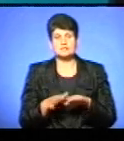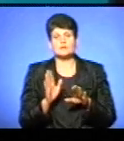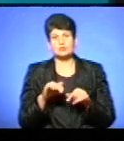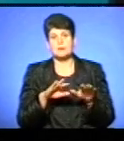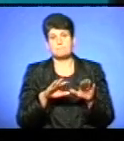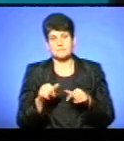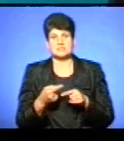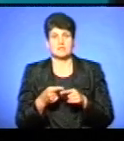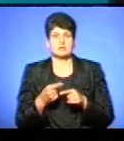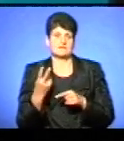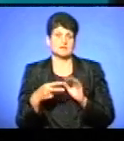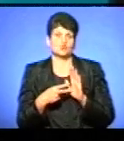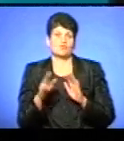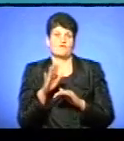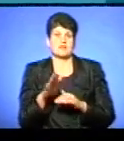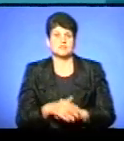після 27 березня. Давайте.